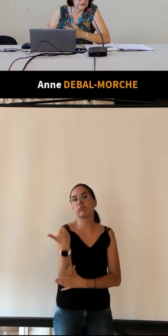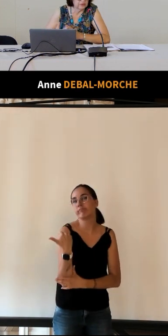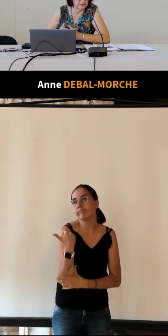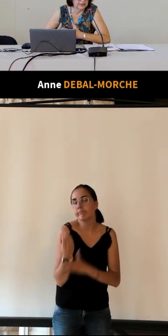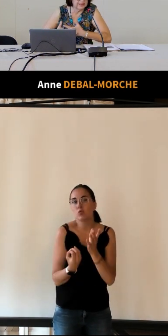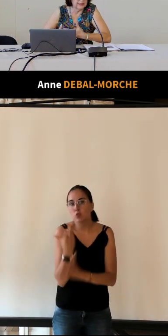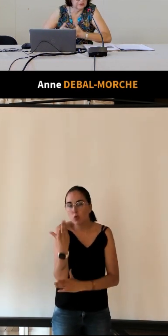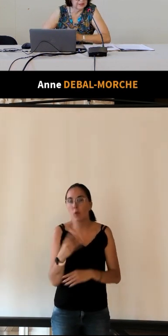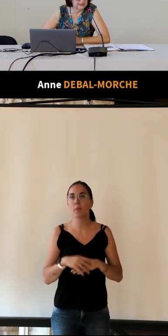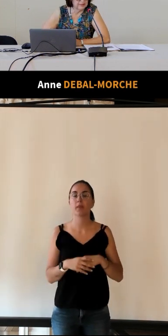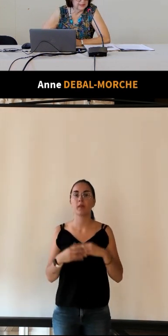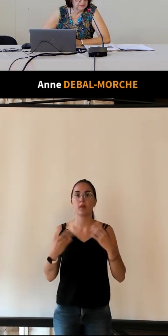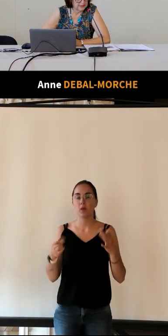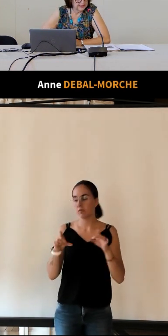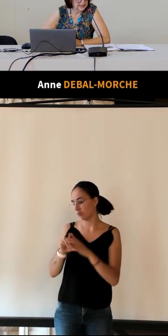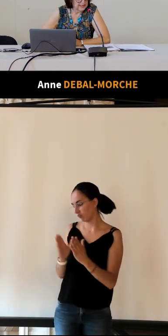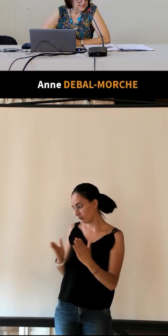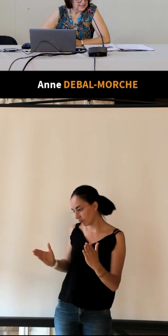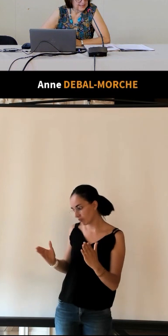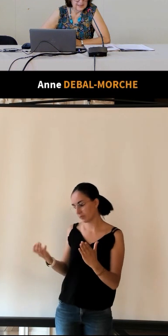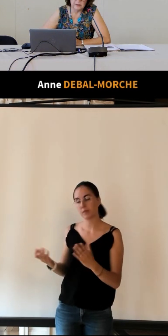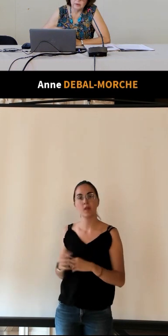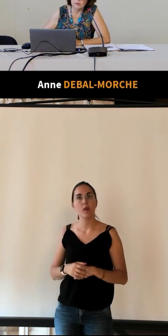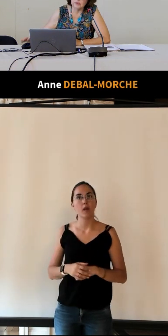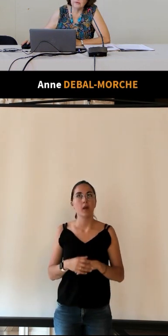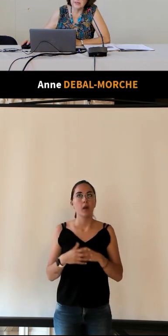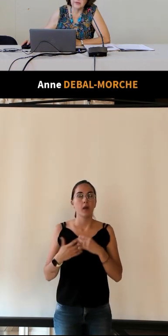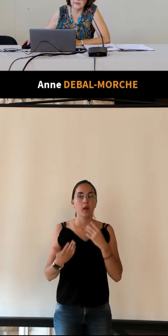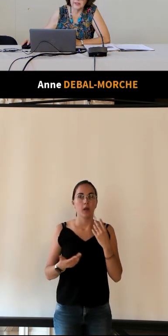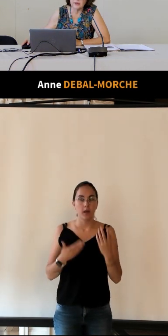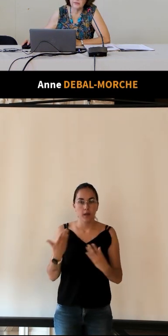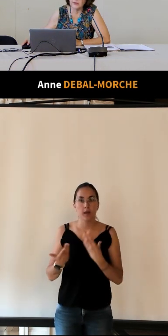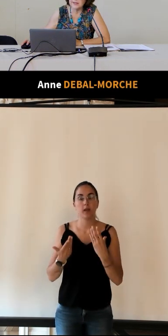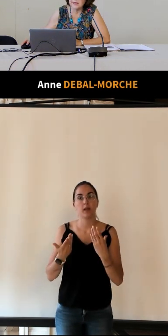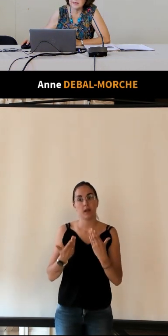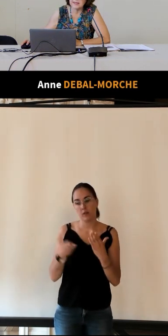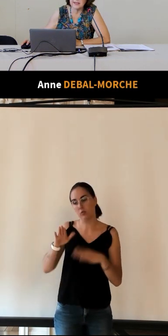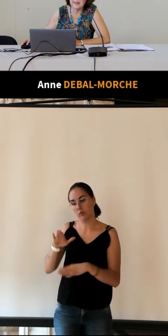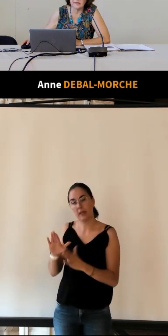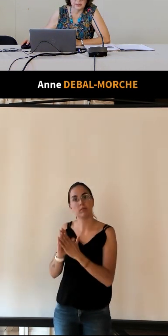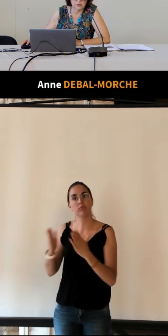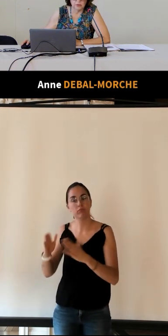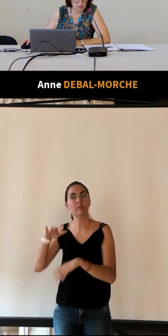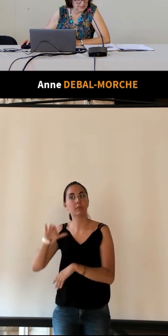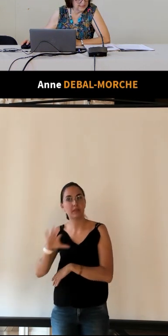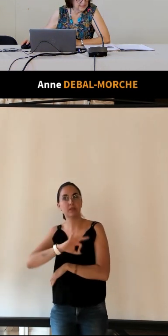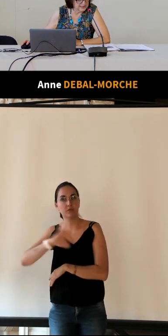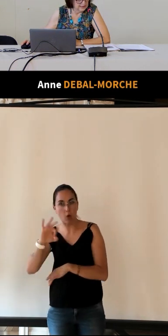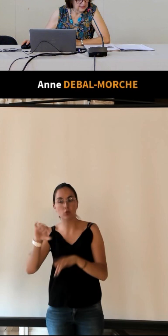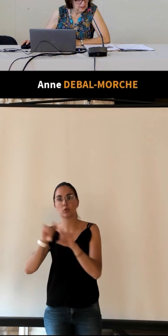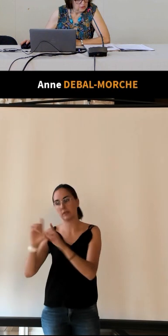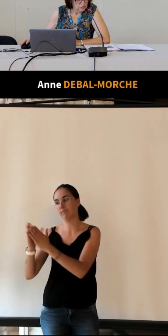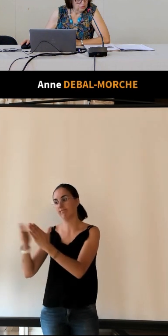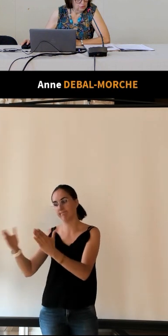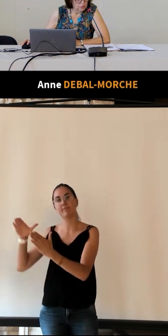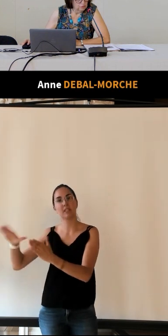trouver sur les sur les dépliants et donc vous avez la version française et la version anglaise